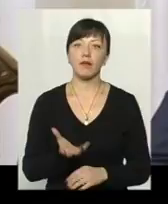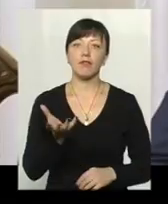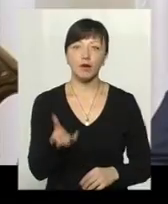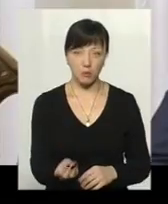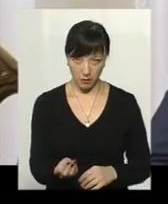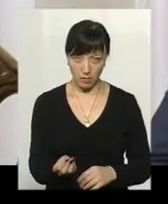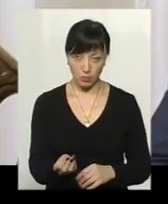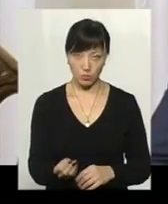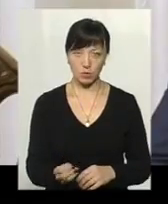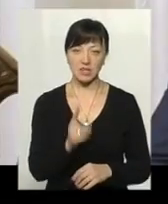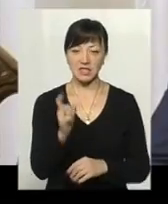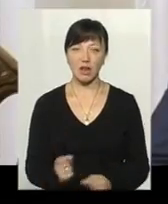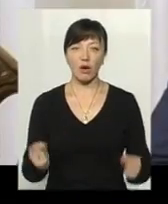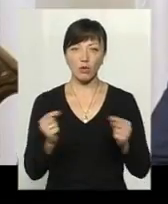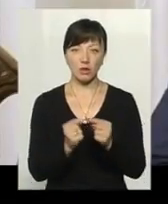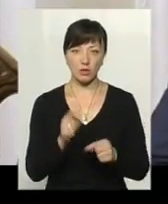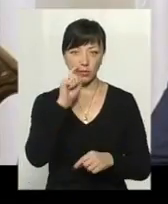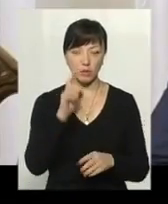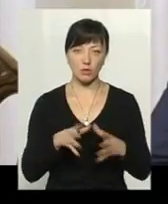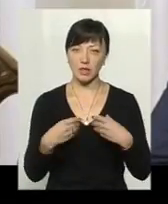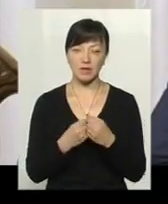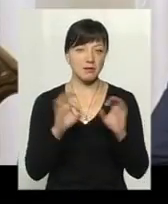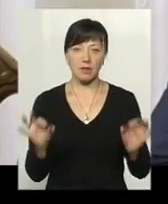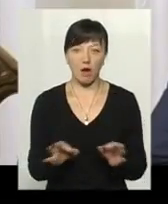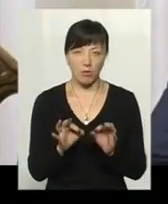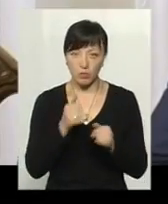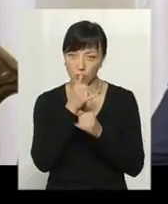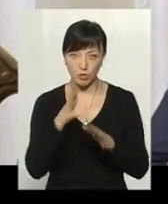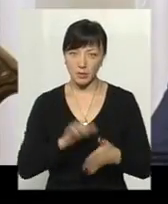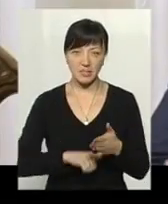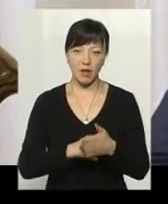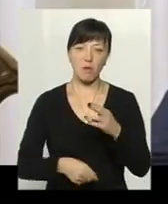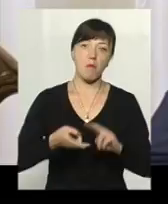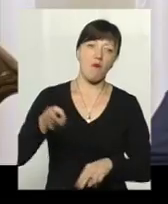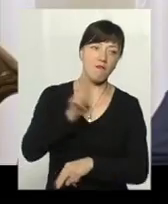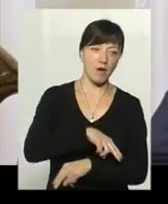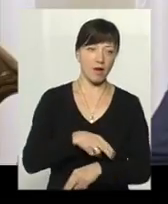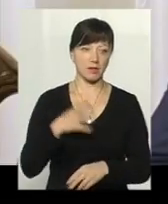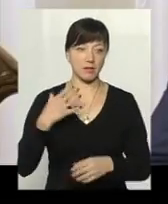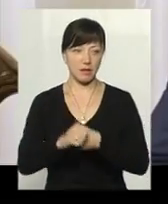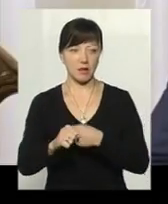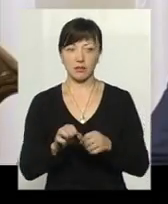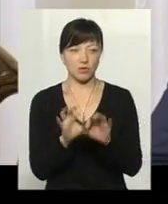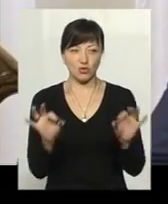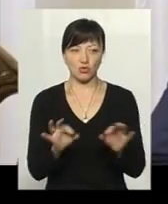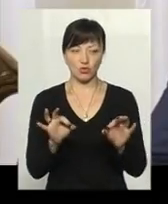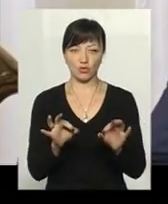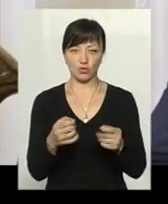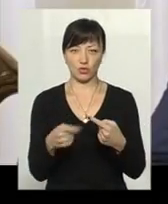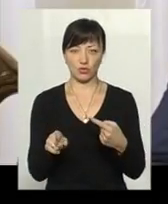за конкретну українську родину, і це ніякому разі не може призвести ні до повернення цих грошей, ні до чого іншого.